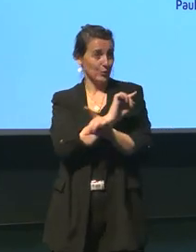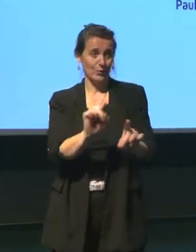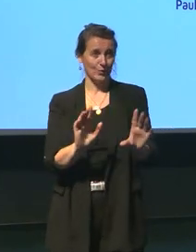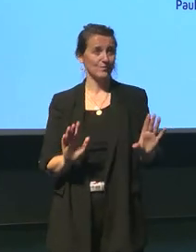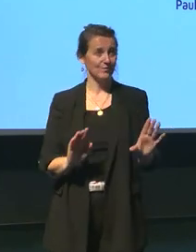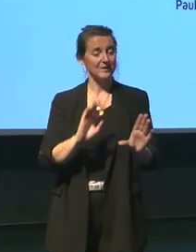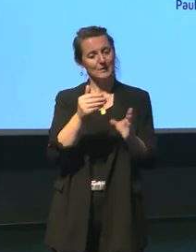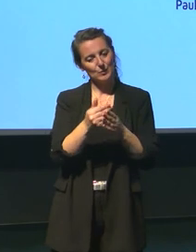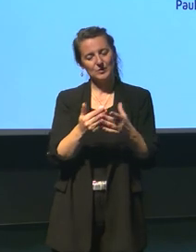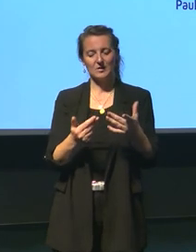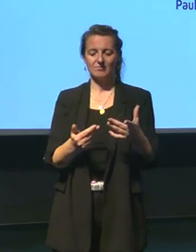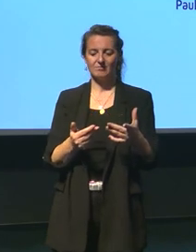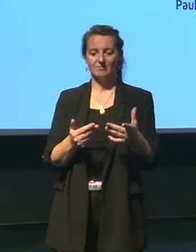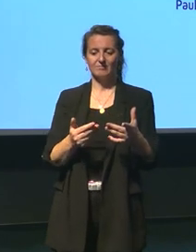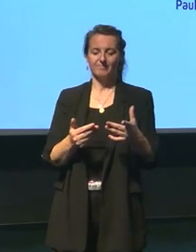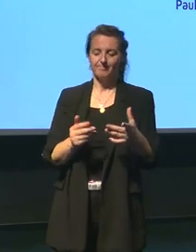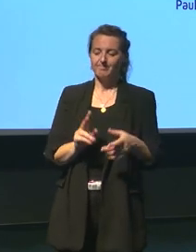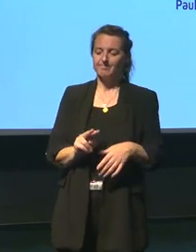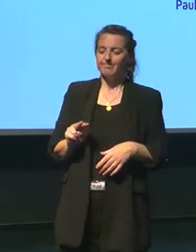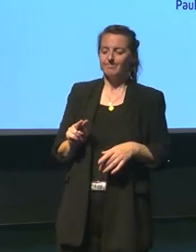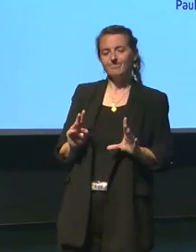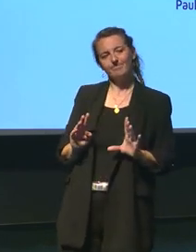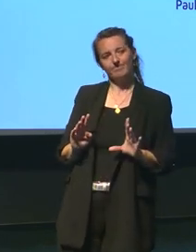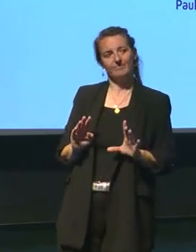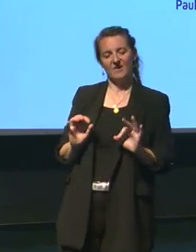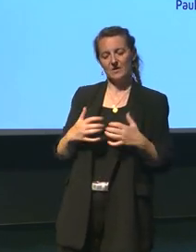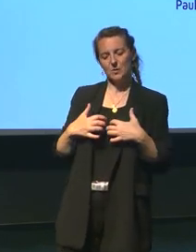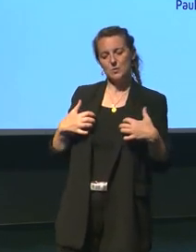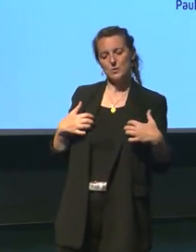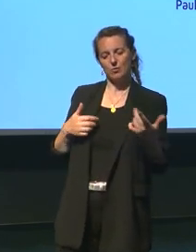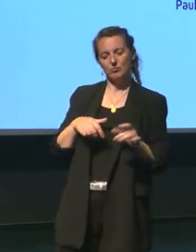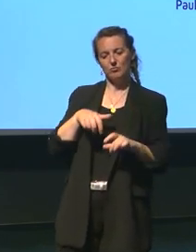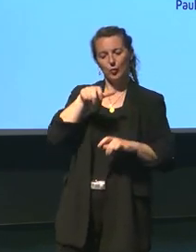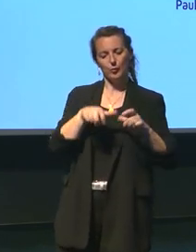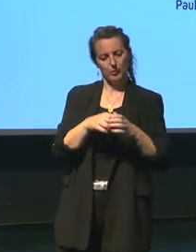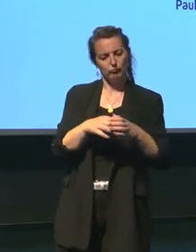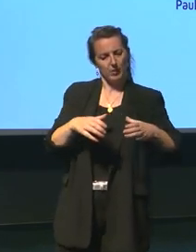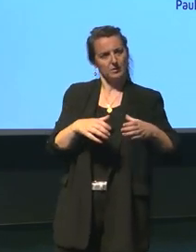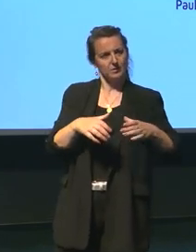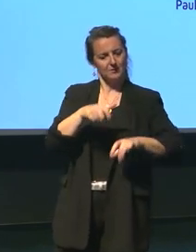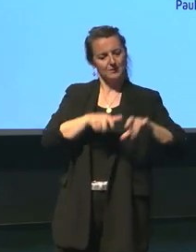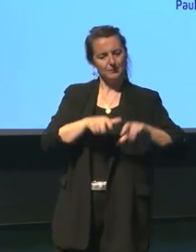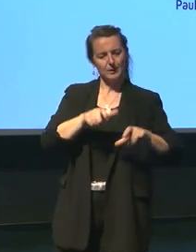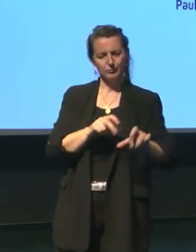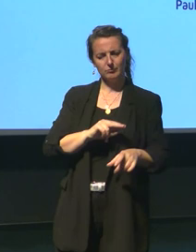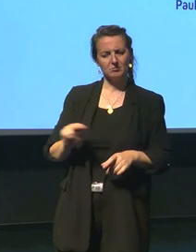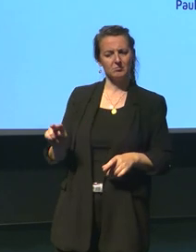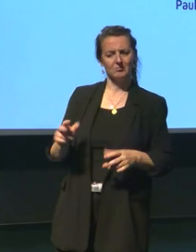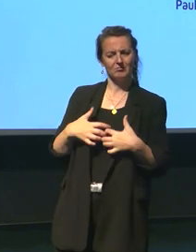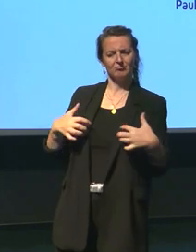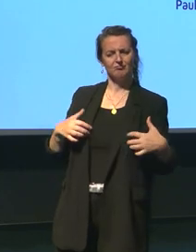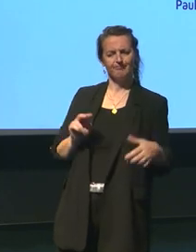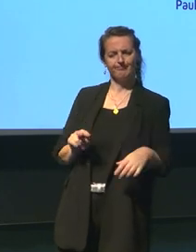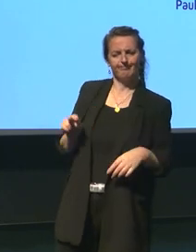ce qui fait qu y un certain scepticisme a priori d'une bonne partie des gens et ensuite paradoxalement